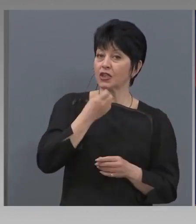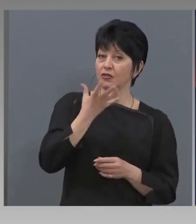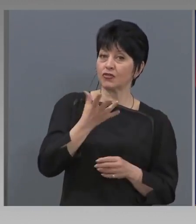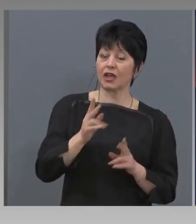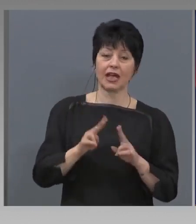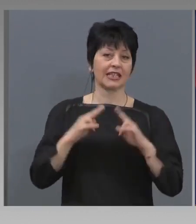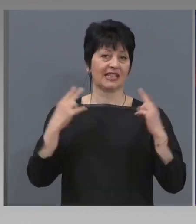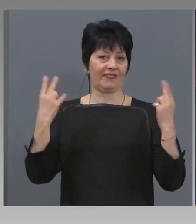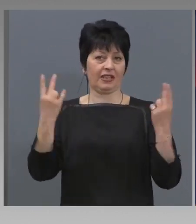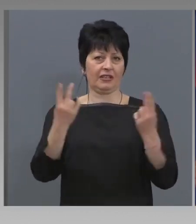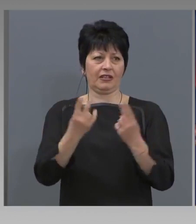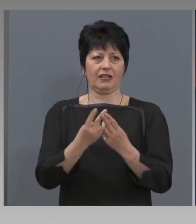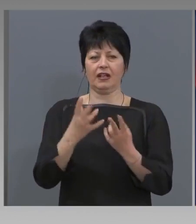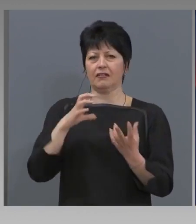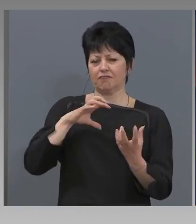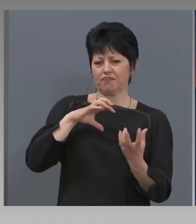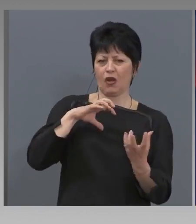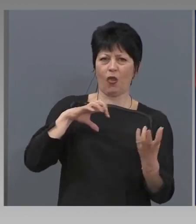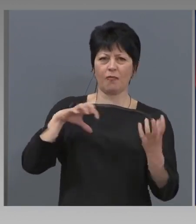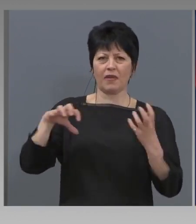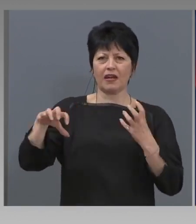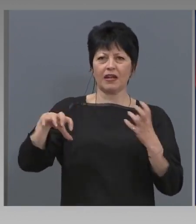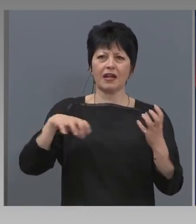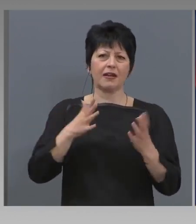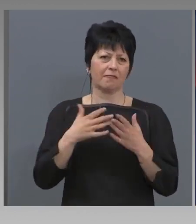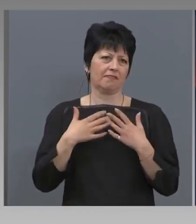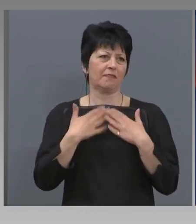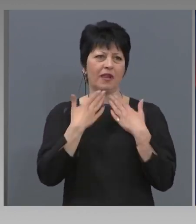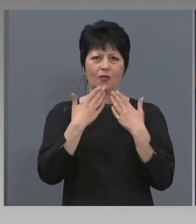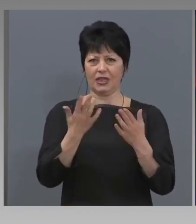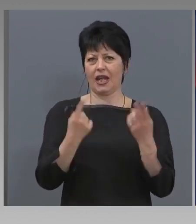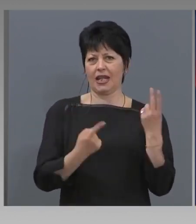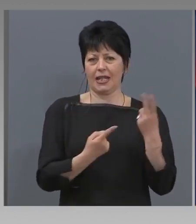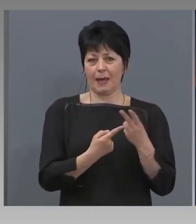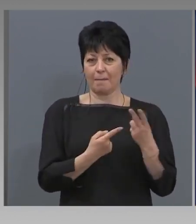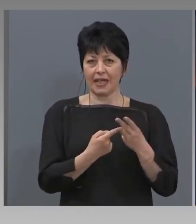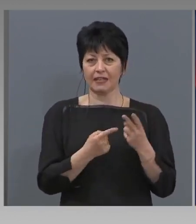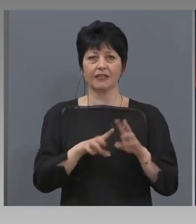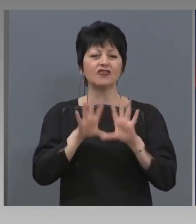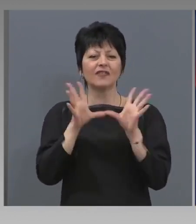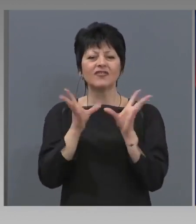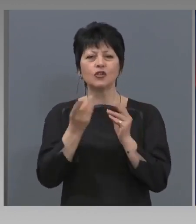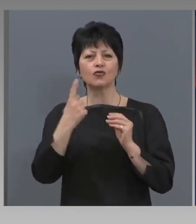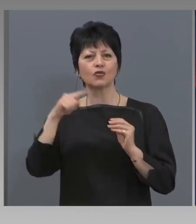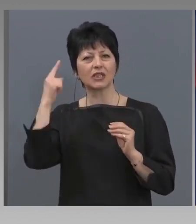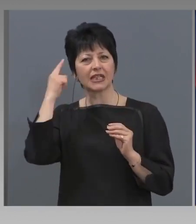Света е вече толкова глобален благодарение на вас, че всичко се знае.